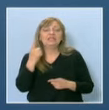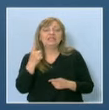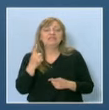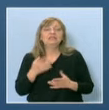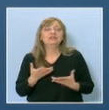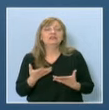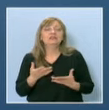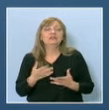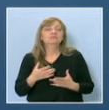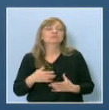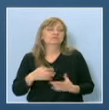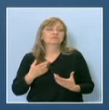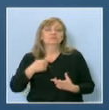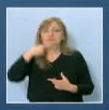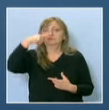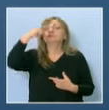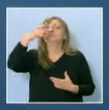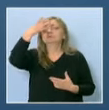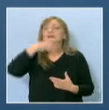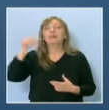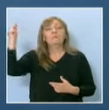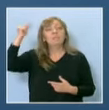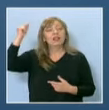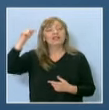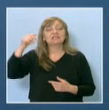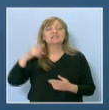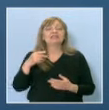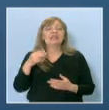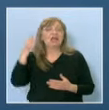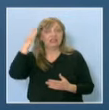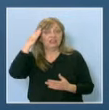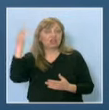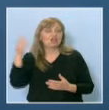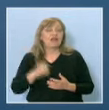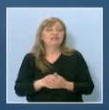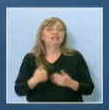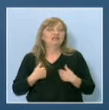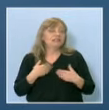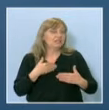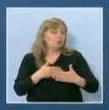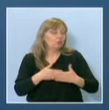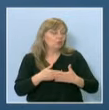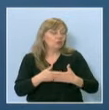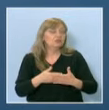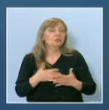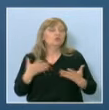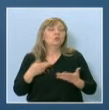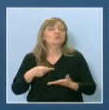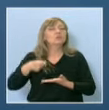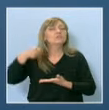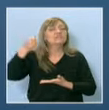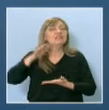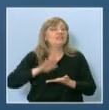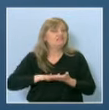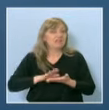своеобразен пантеон на българската държава. Така, че ние се докоснахме до много цени факти,